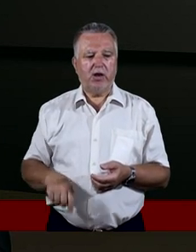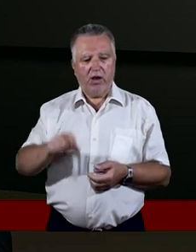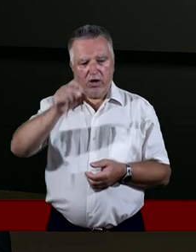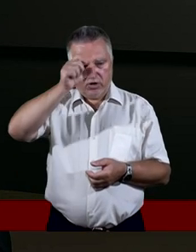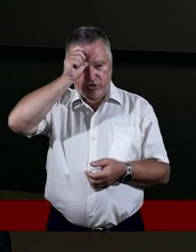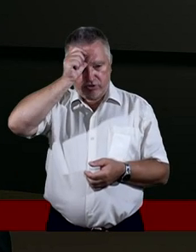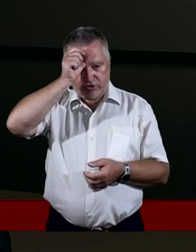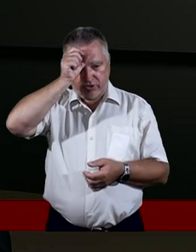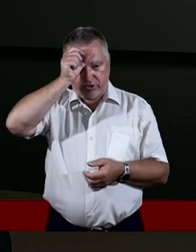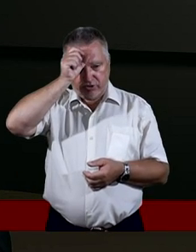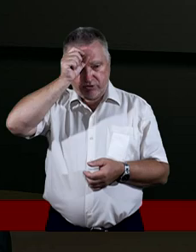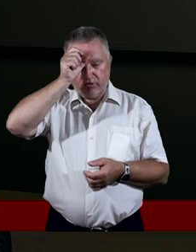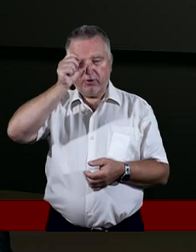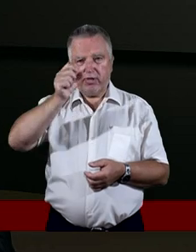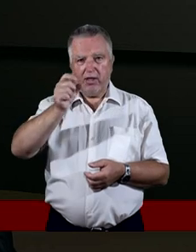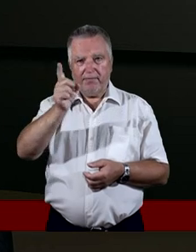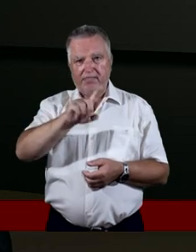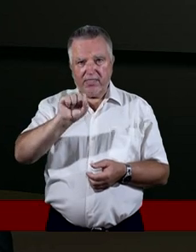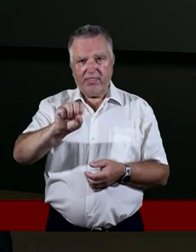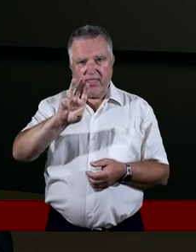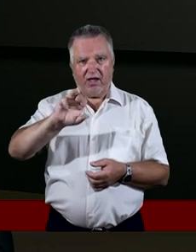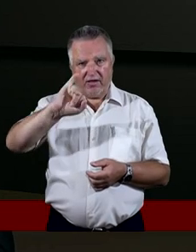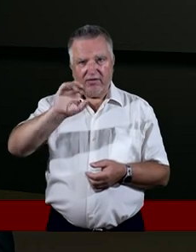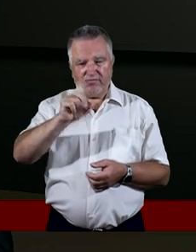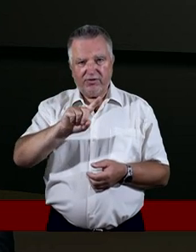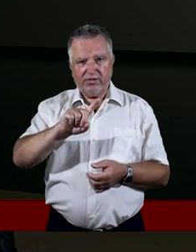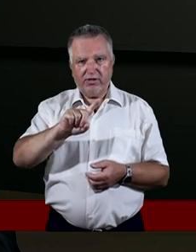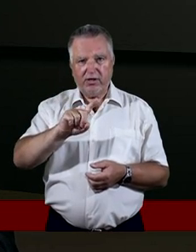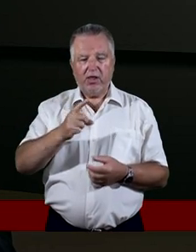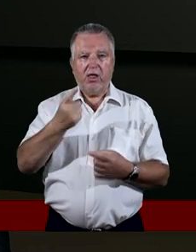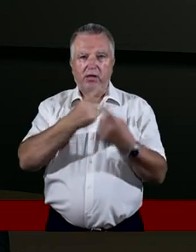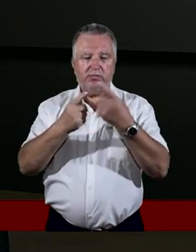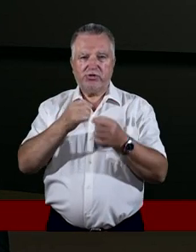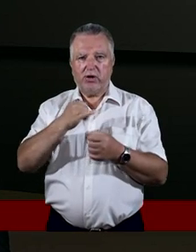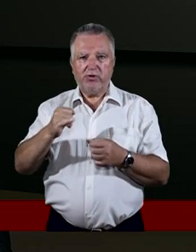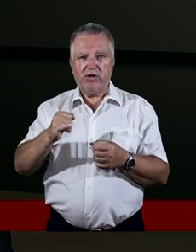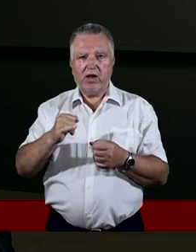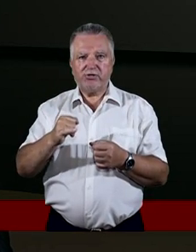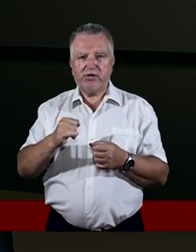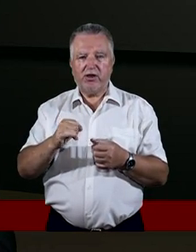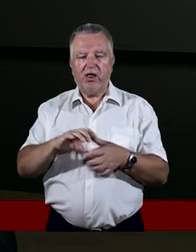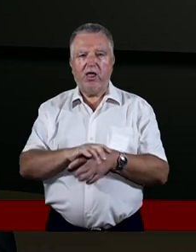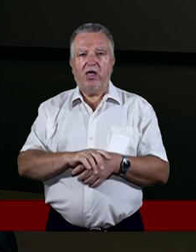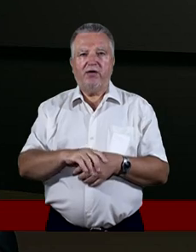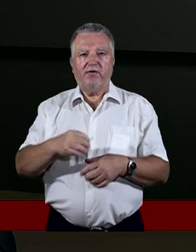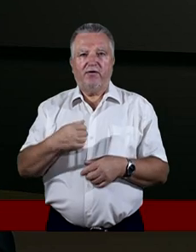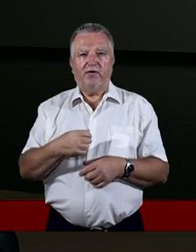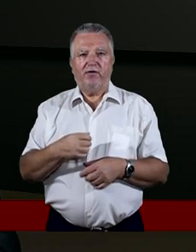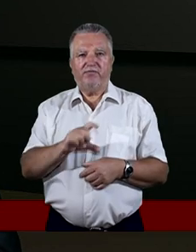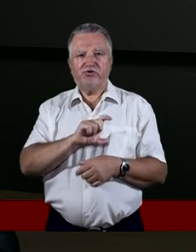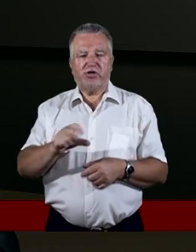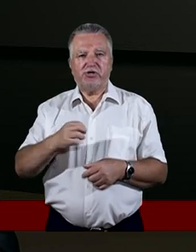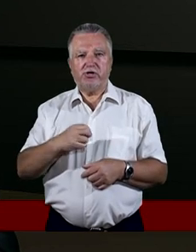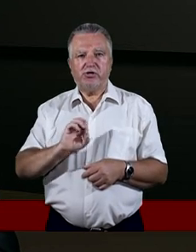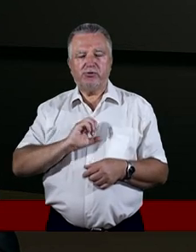człowiek według serca Bożego, według tej Bożej myśli, Salomona jeszcze za życia posadził na swoim tronie. I zwróćcie